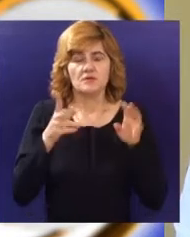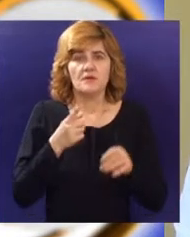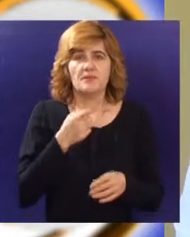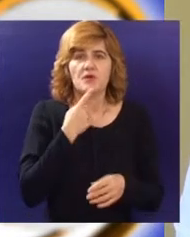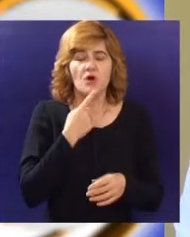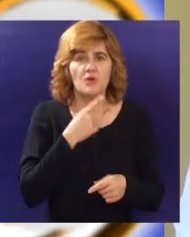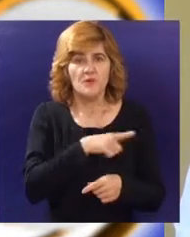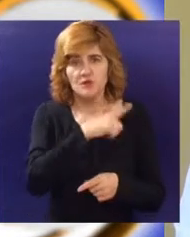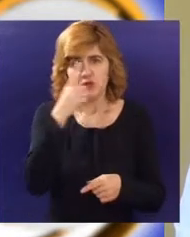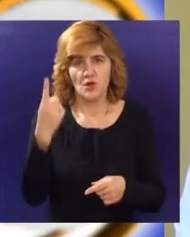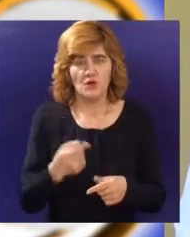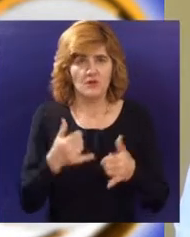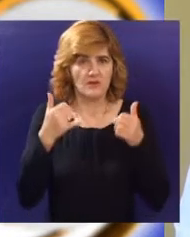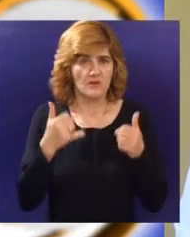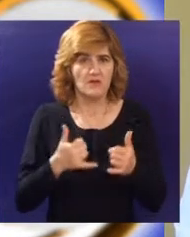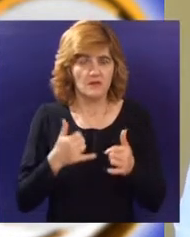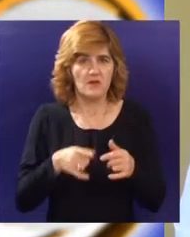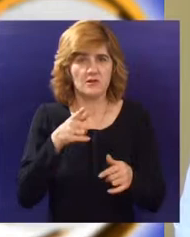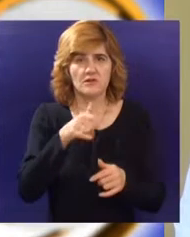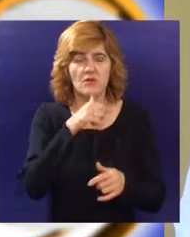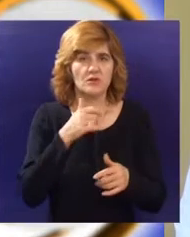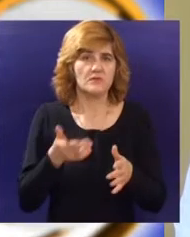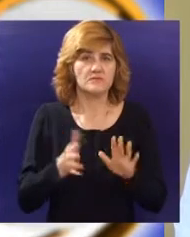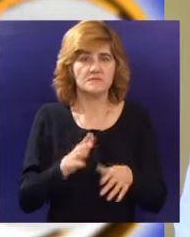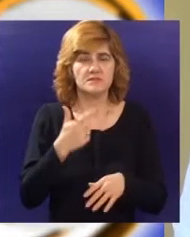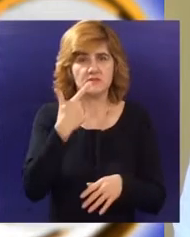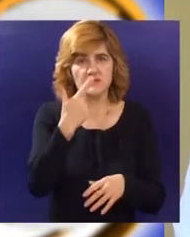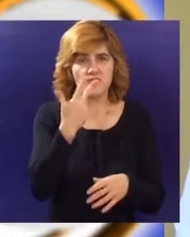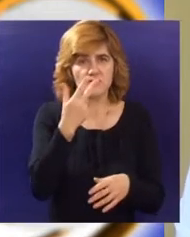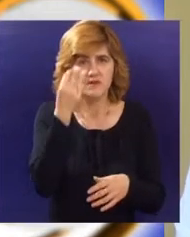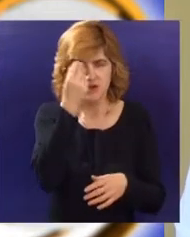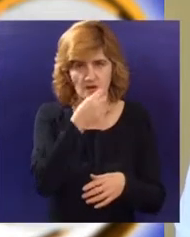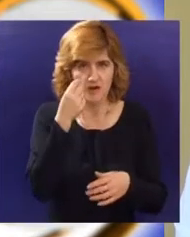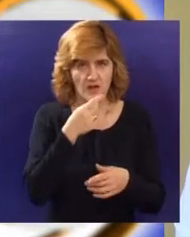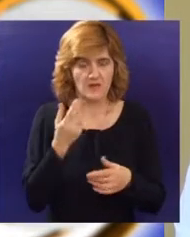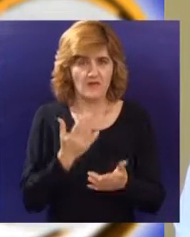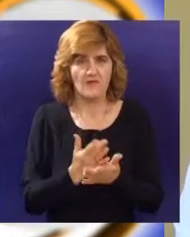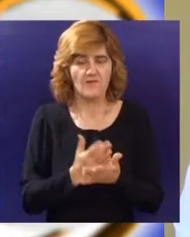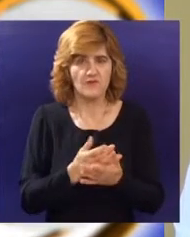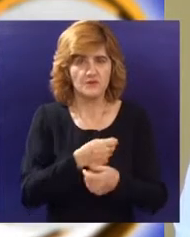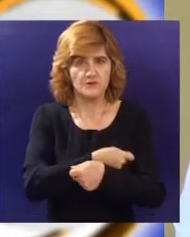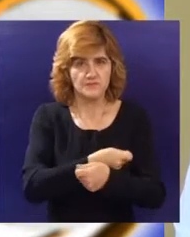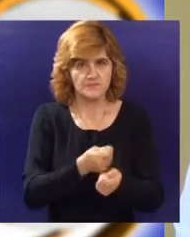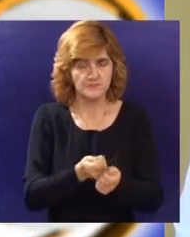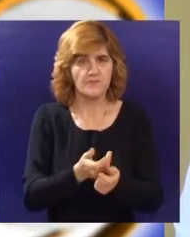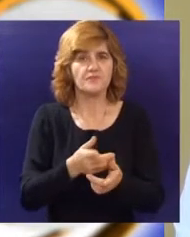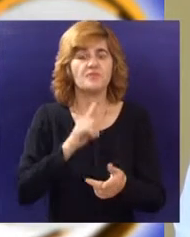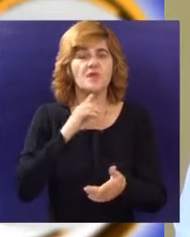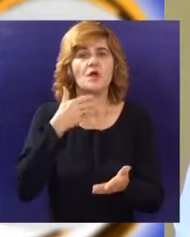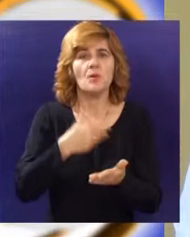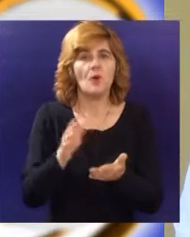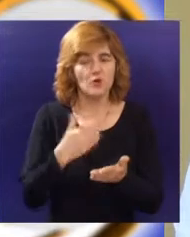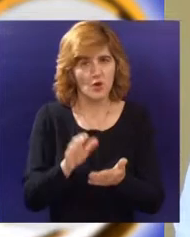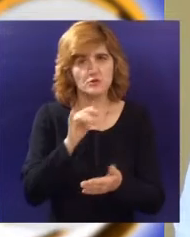oktobera i do današnjeg dana, tu je nekakvih dvije, tri nedelje sprovođenja, vakcinisao, odnosno